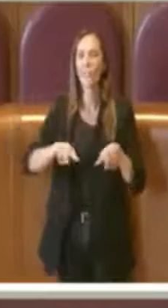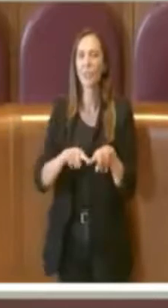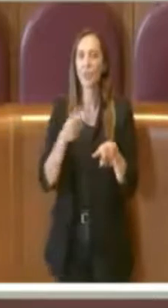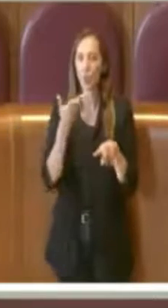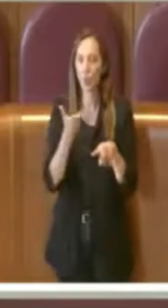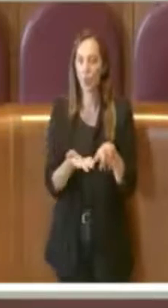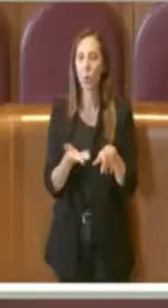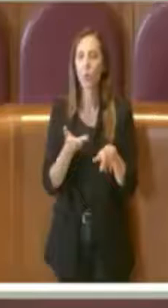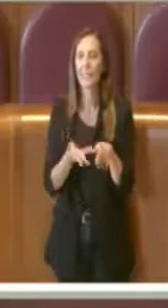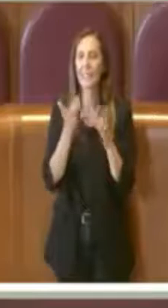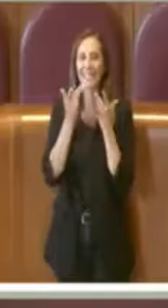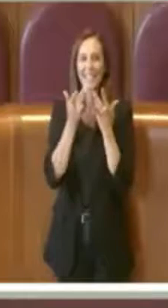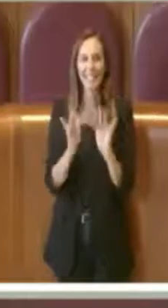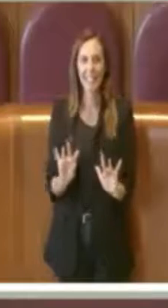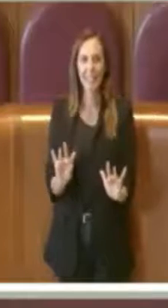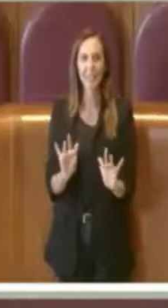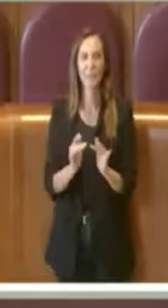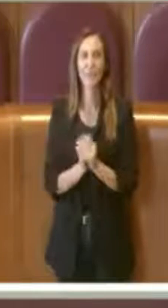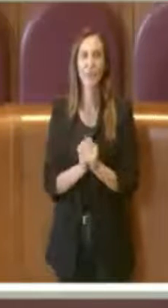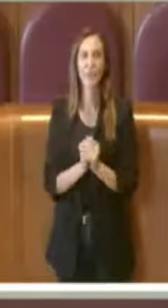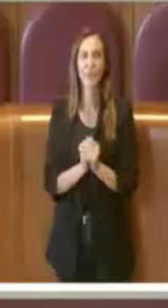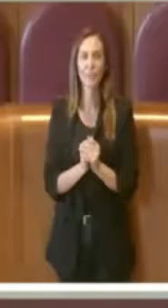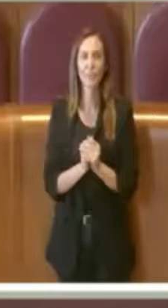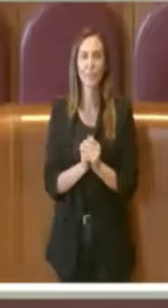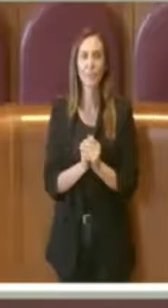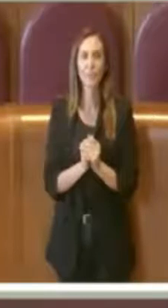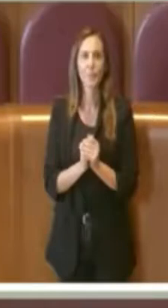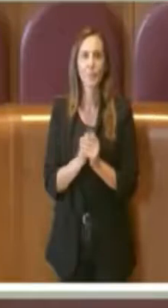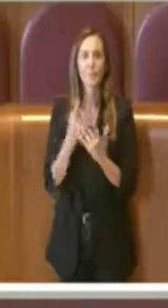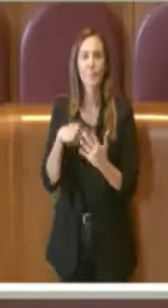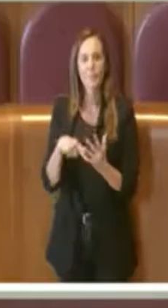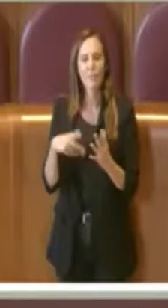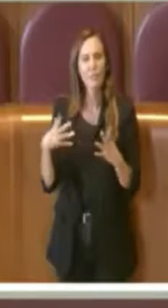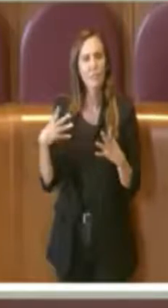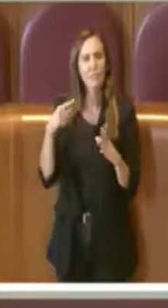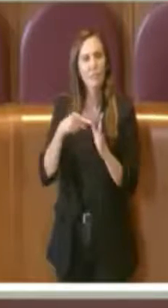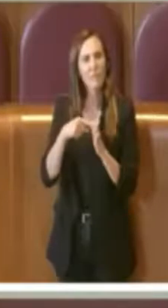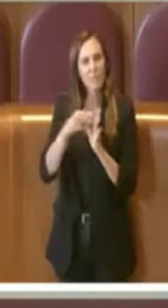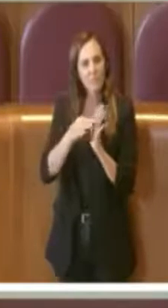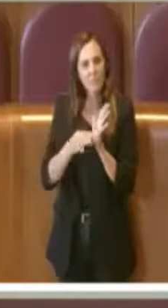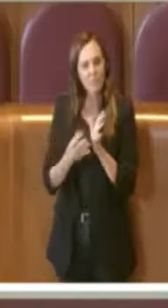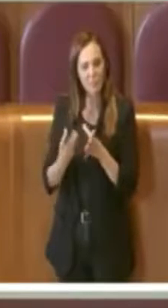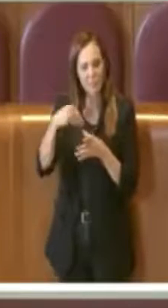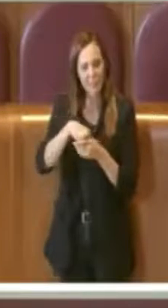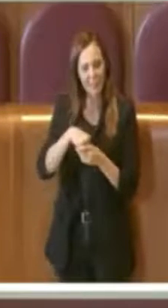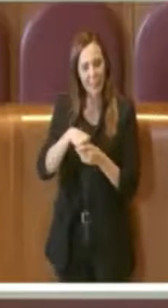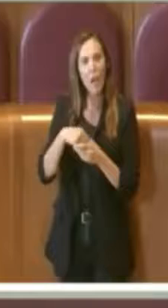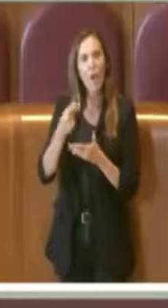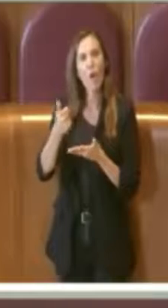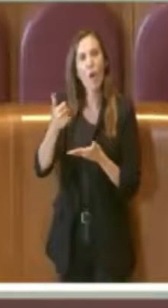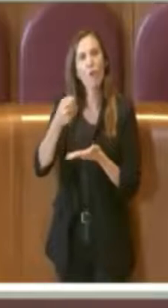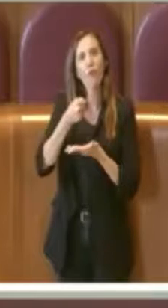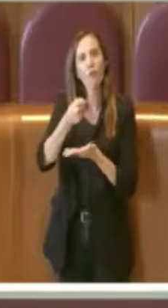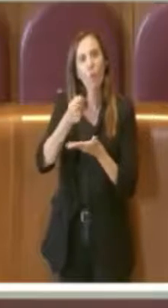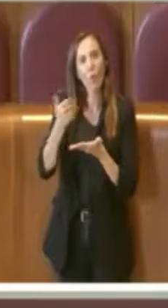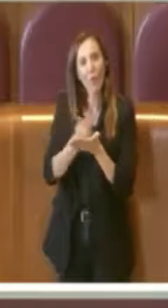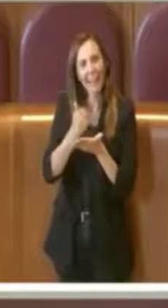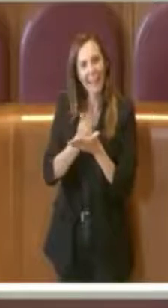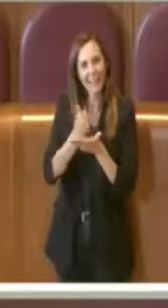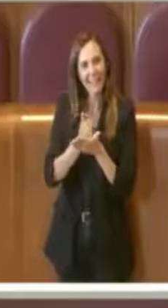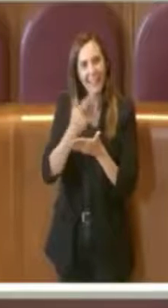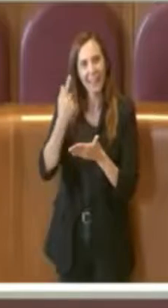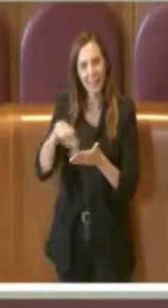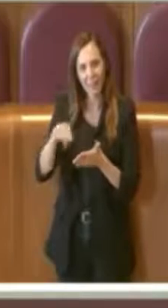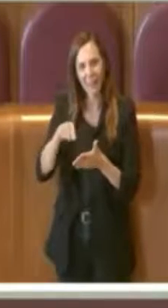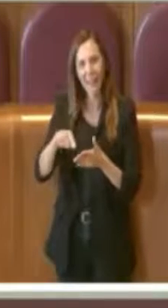semplice appunto, comprende un reintegro del fondo di riserva relativamente alle spese relative alle